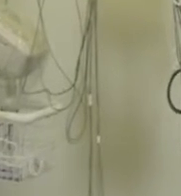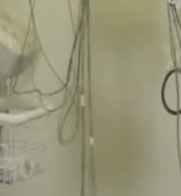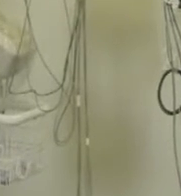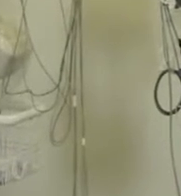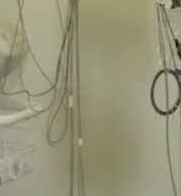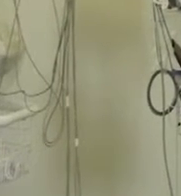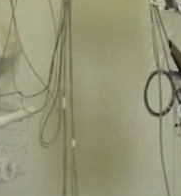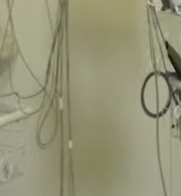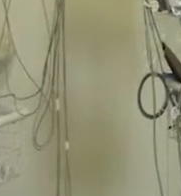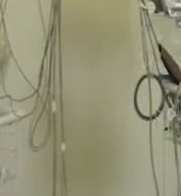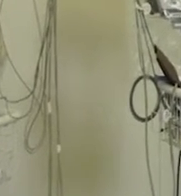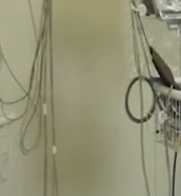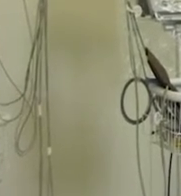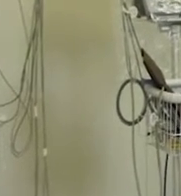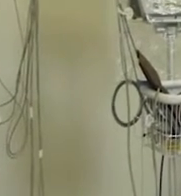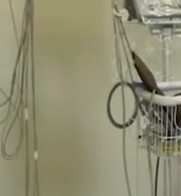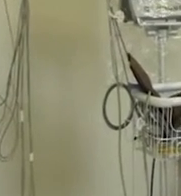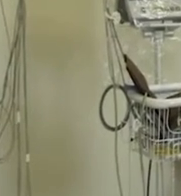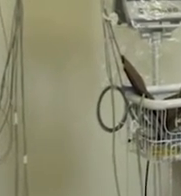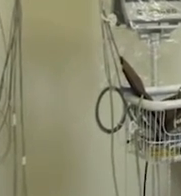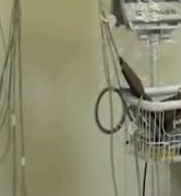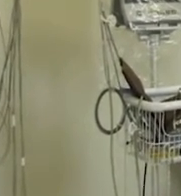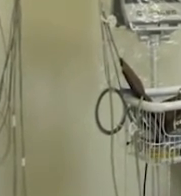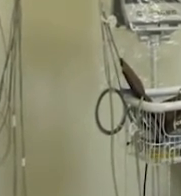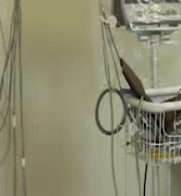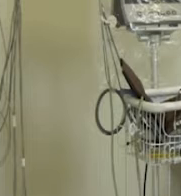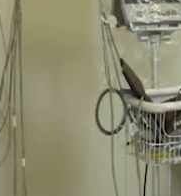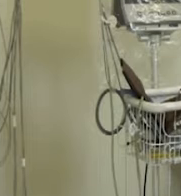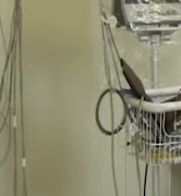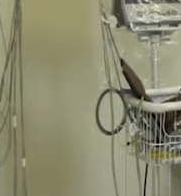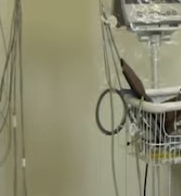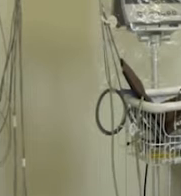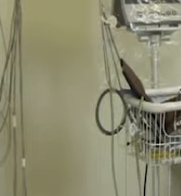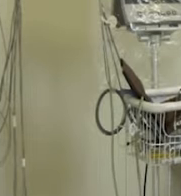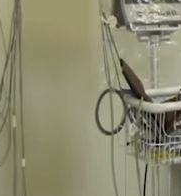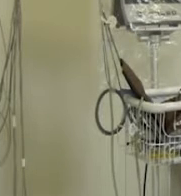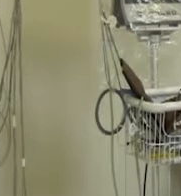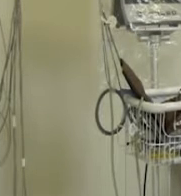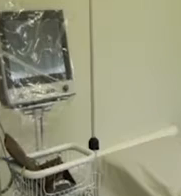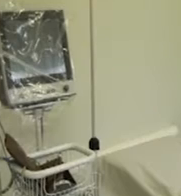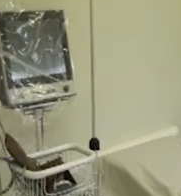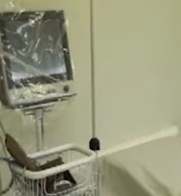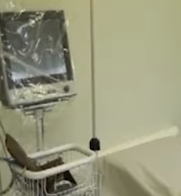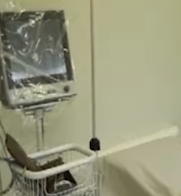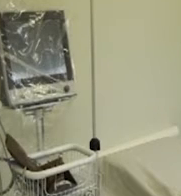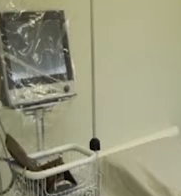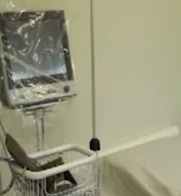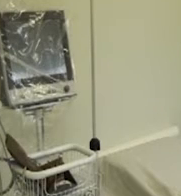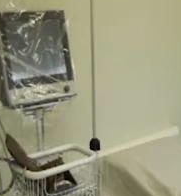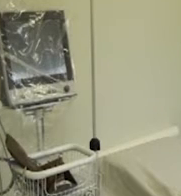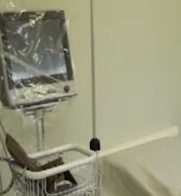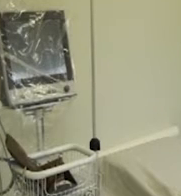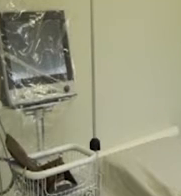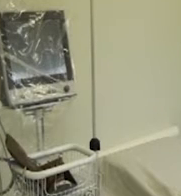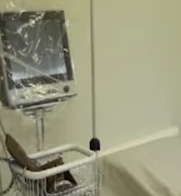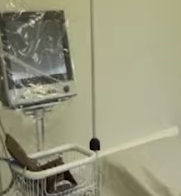.419. Όπως τόνισε η καθηγήτρια του ΕΚΠΑ Βάνα Παπαευαγγέλου, παρατηρείται κάποια σταθεροποίηση στην Αττική και τη Βόρεια Ελλάδα,